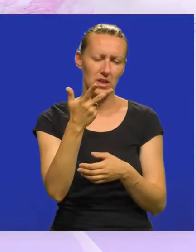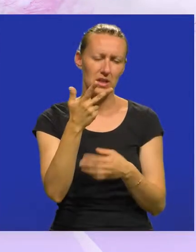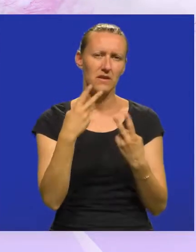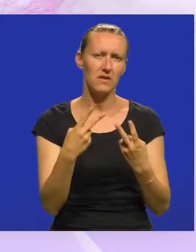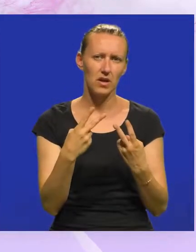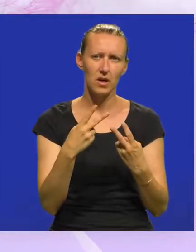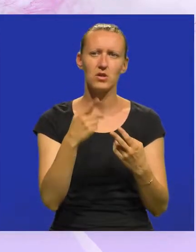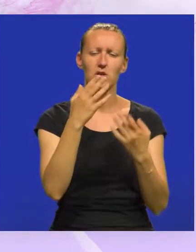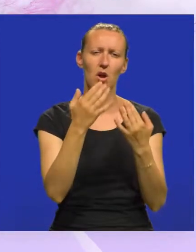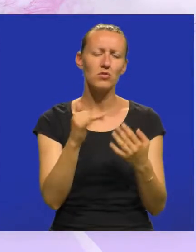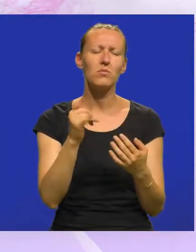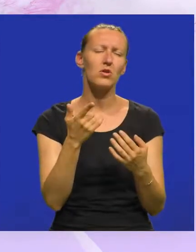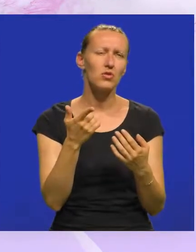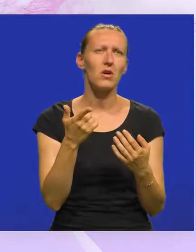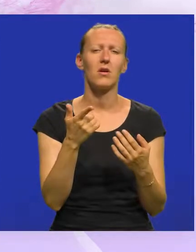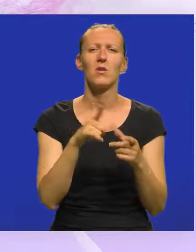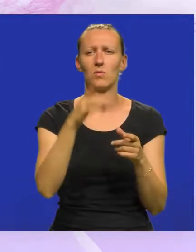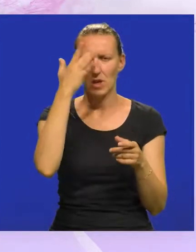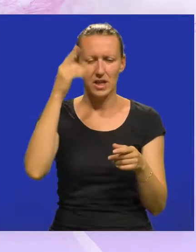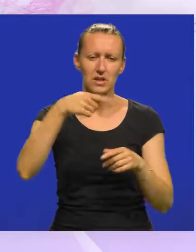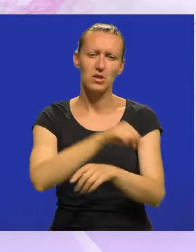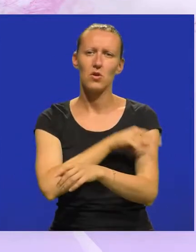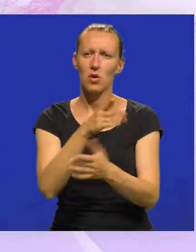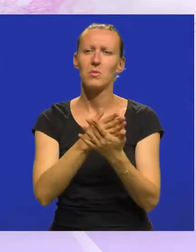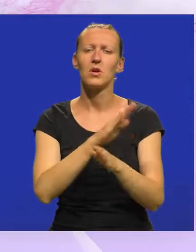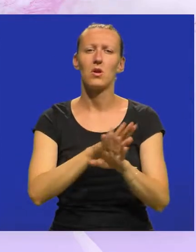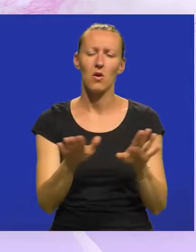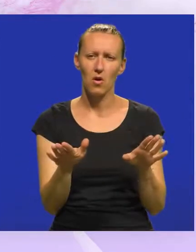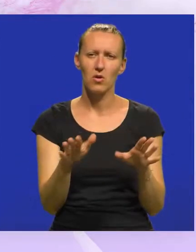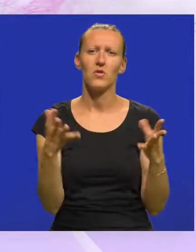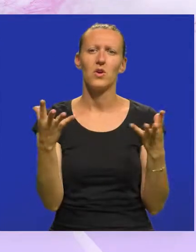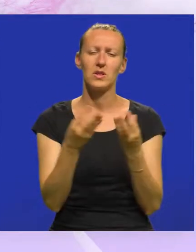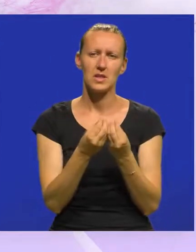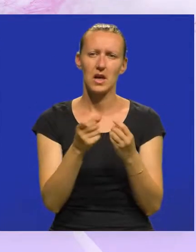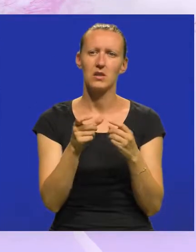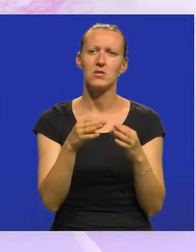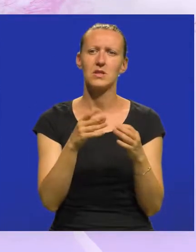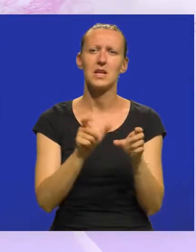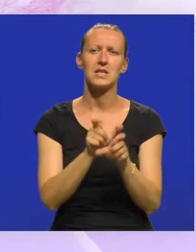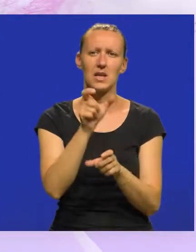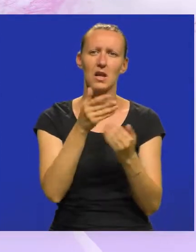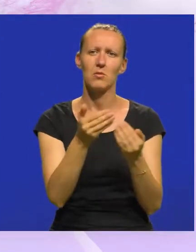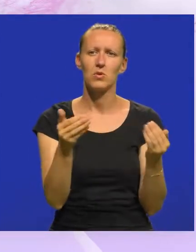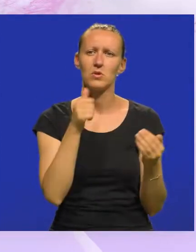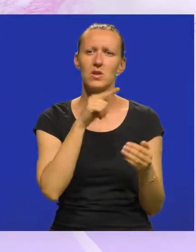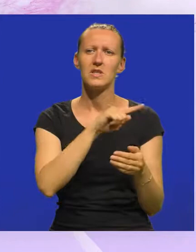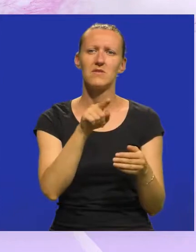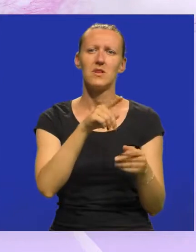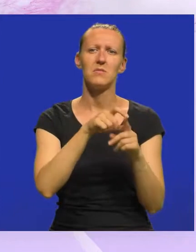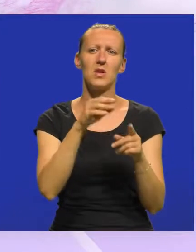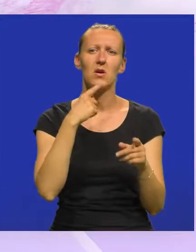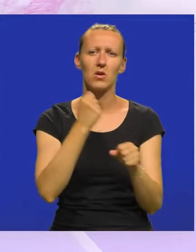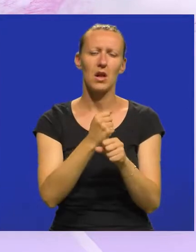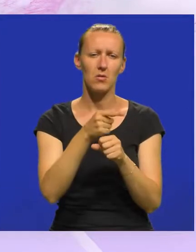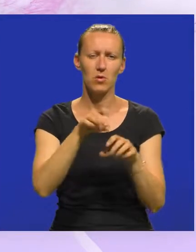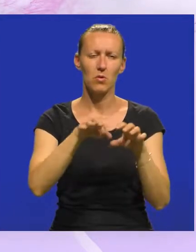aspekta. Računamo da će u ljeto sljedećeg godine to biti gotovo, zajedno sa zgradom muzeja i sa svim dijelovima koje